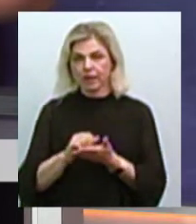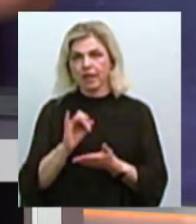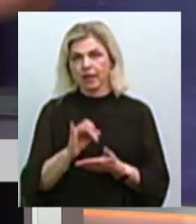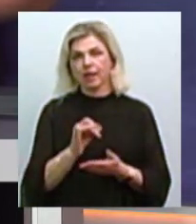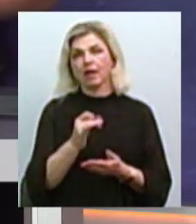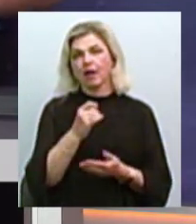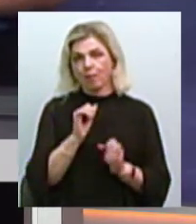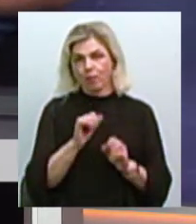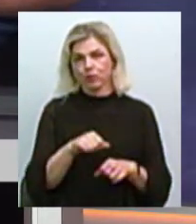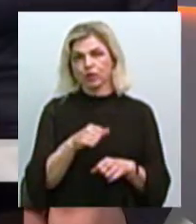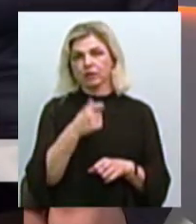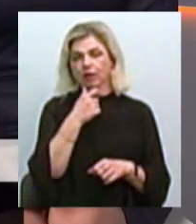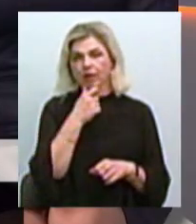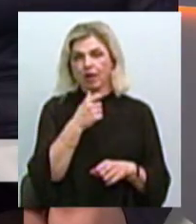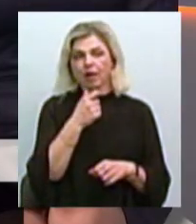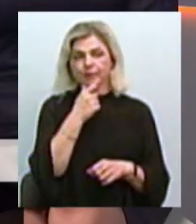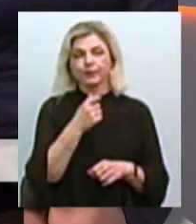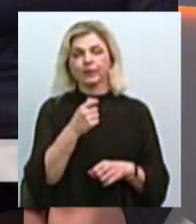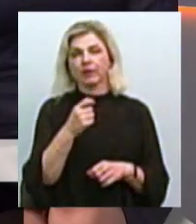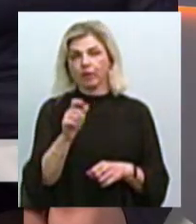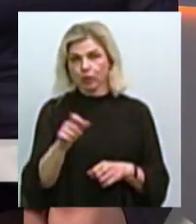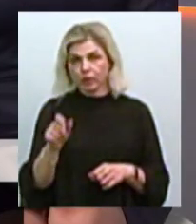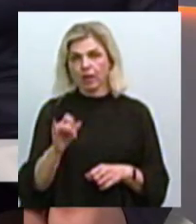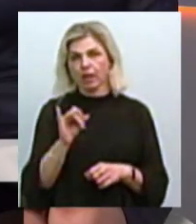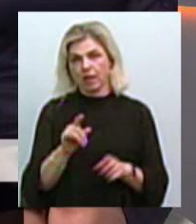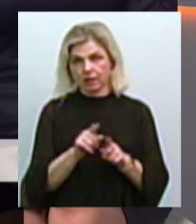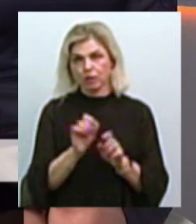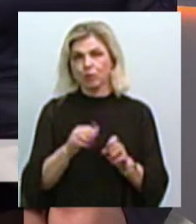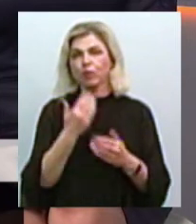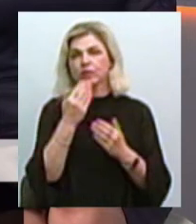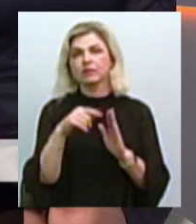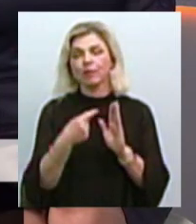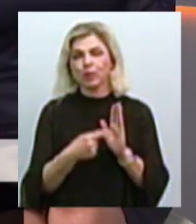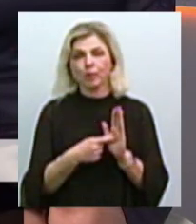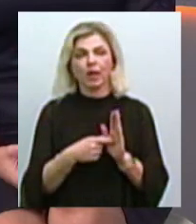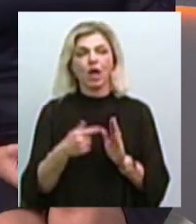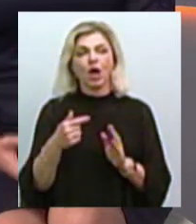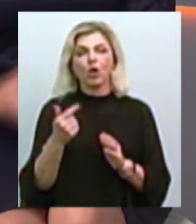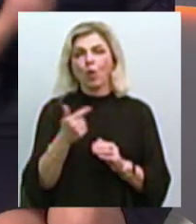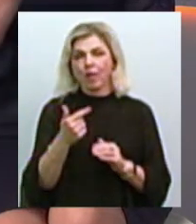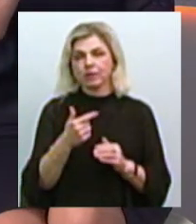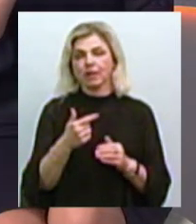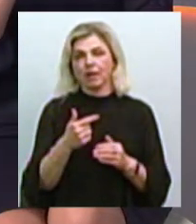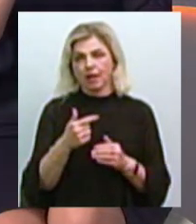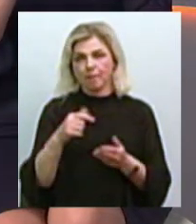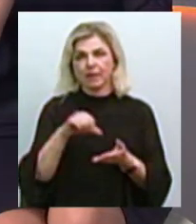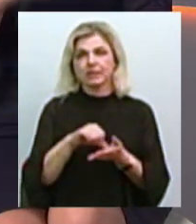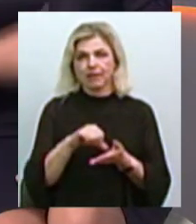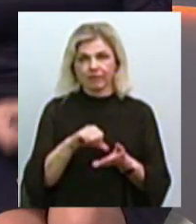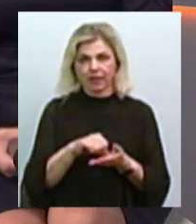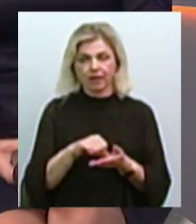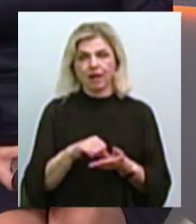мої колеги, журналісти та експерти. Тетяна Степанова – регіональна представниця громадської організації «Центру ЮАІ». Вітаю, Тетяна. Вітаю.